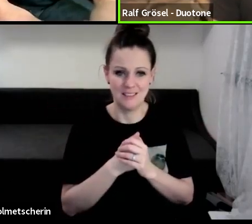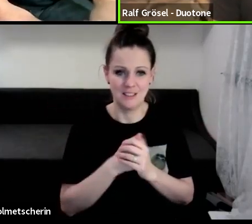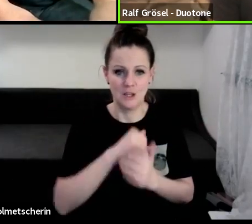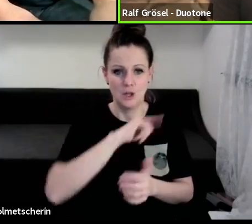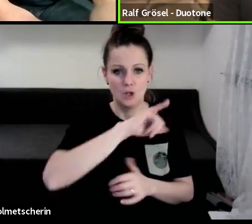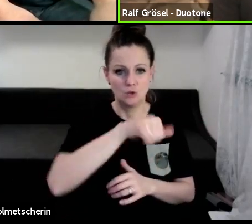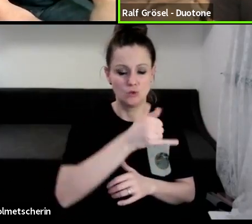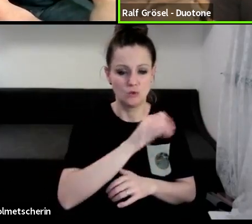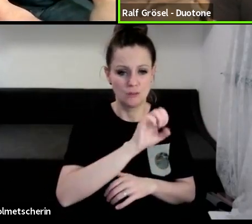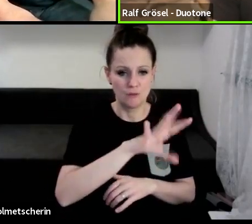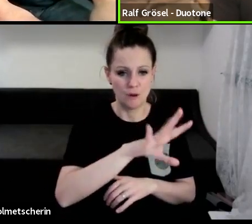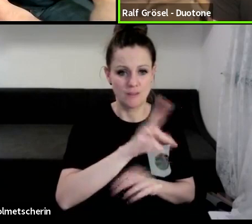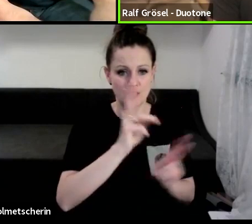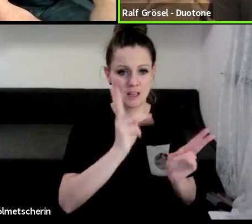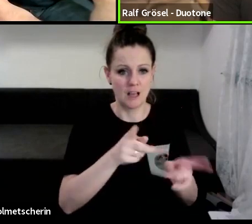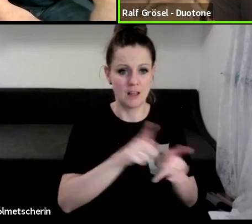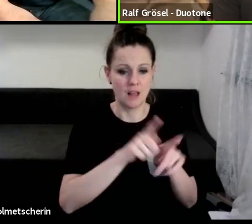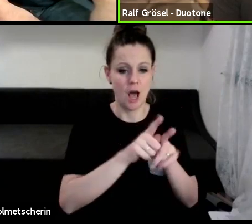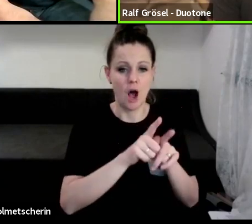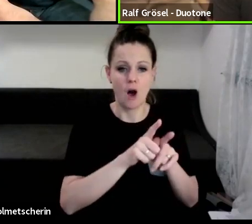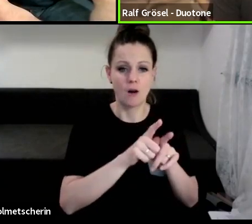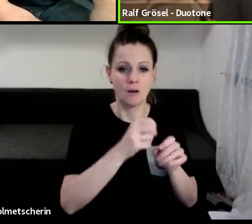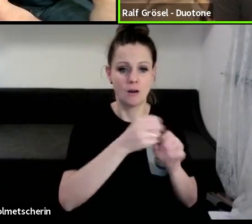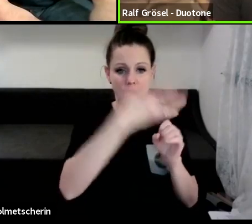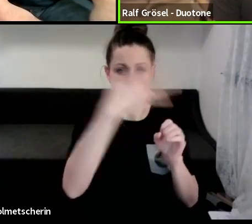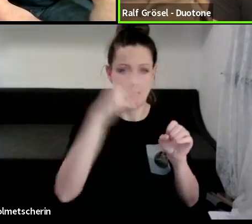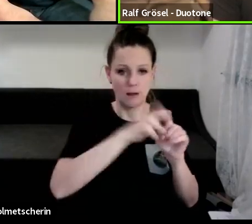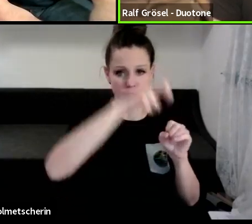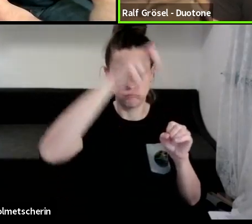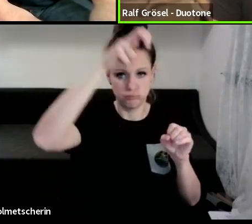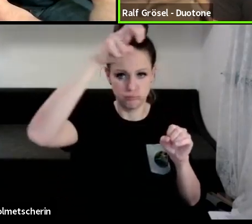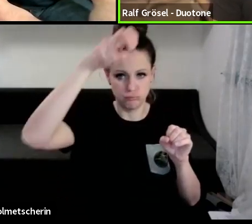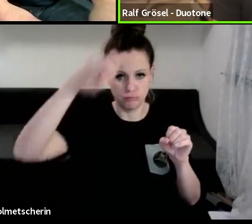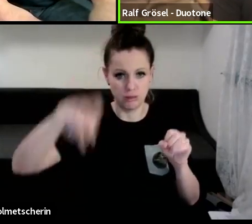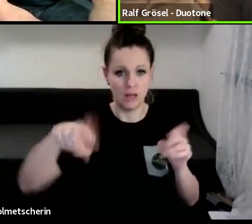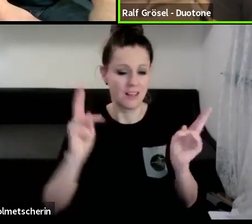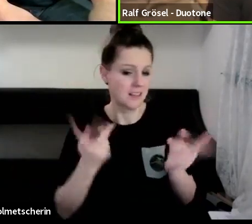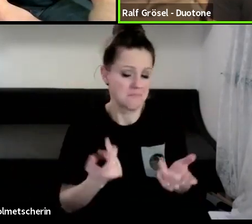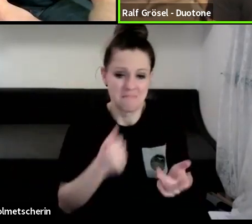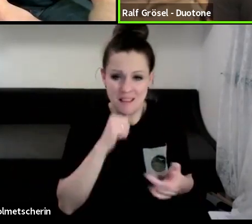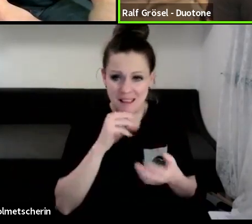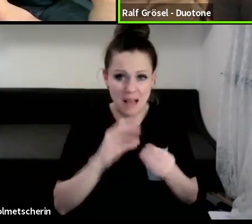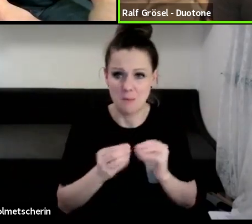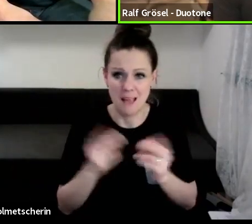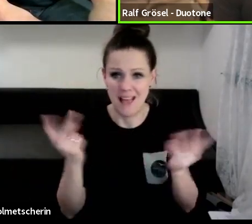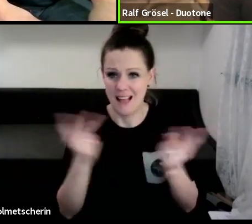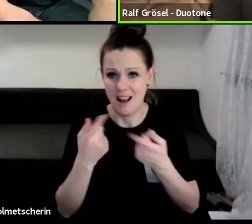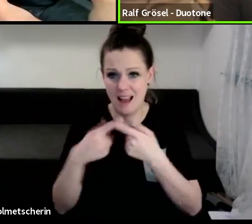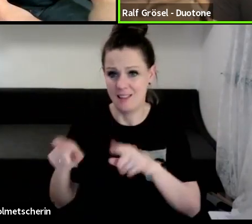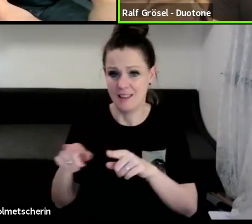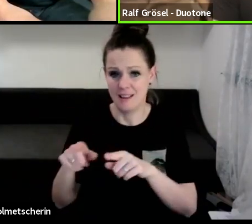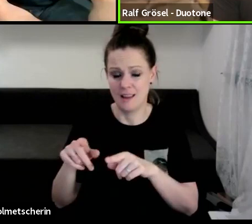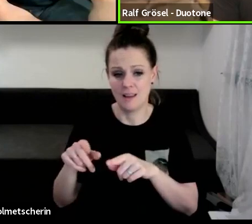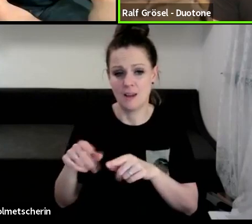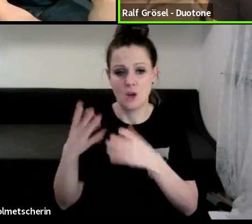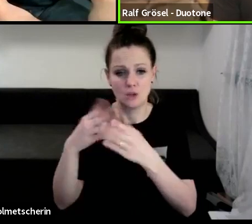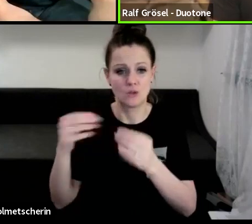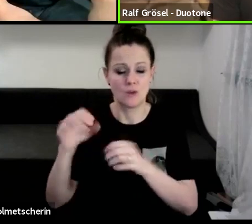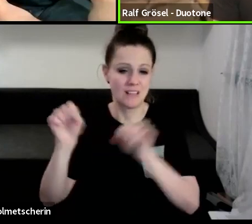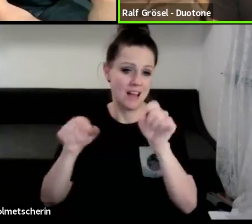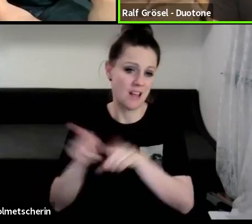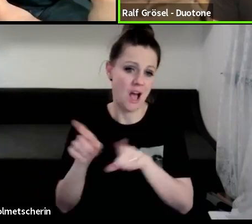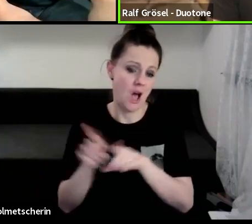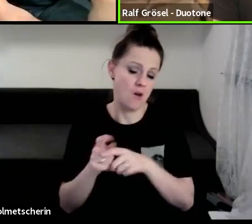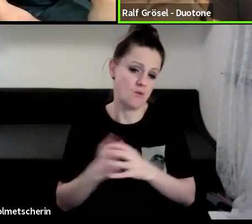auch wunderbar vom Berg fliegen oder mit dem Sohren zwei Stunden lang, wenn ich möchte. Kein Problem. Also von der Performance her sind die Dinger so gut und vor